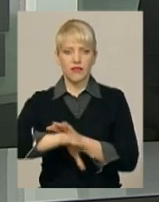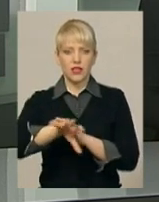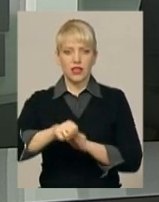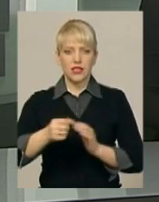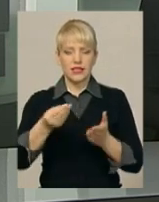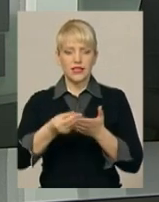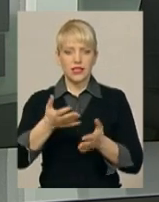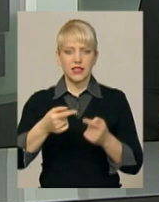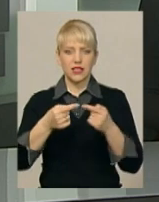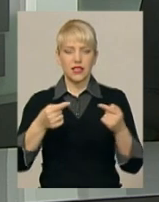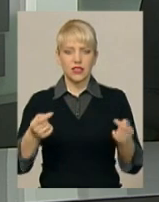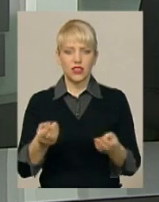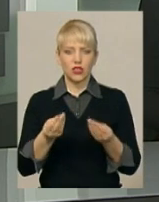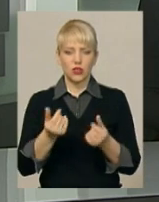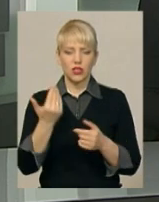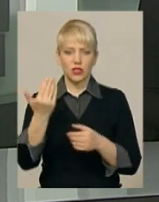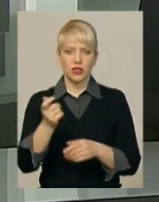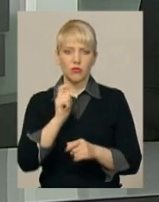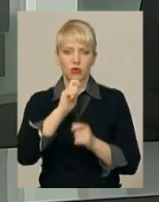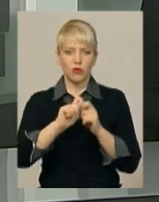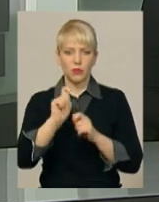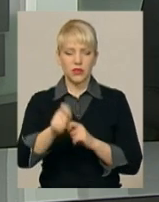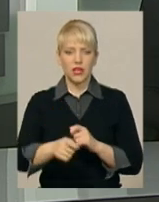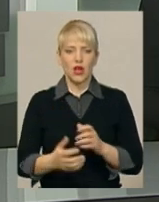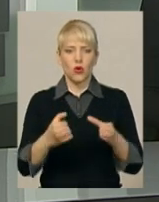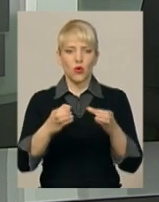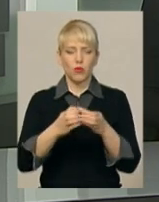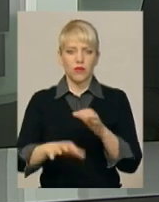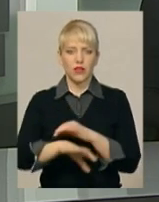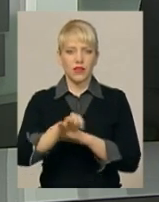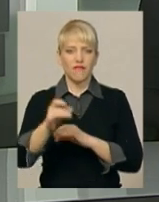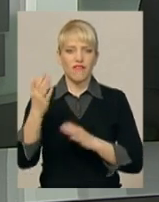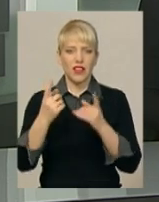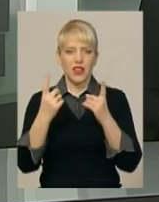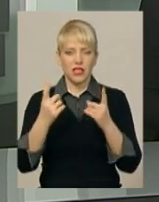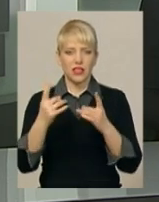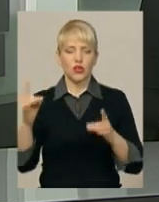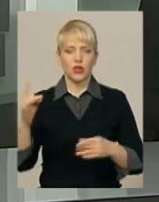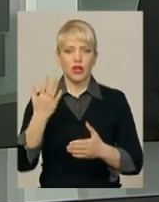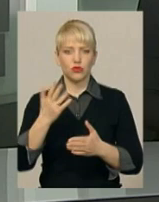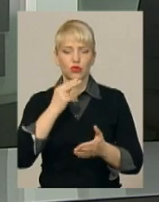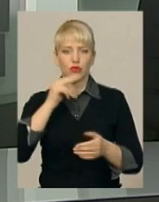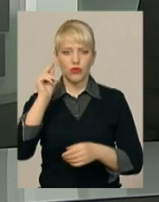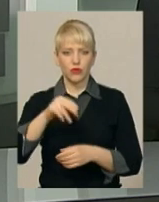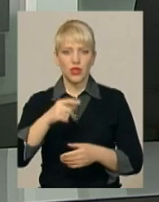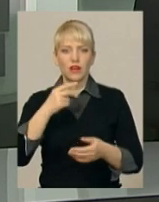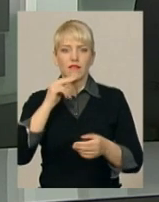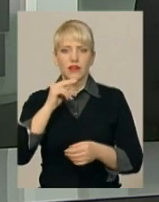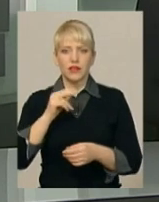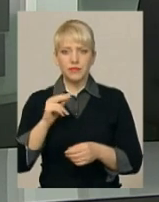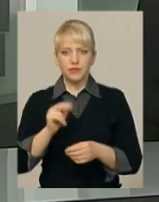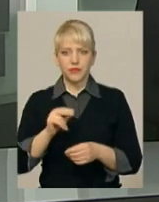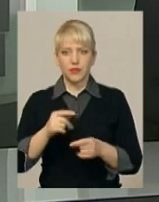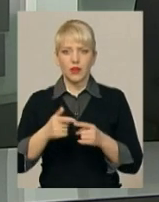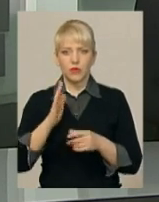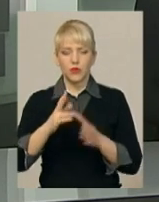Їм інкримінують групові крадіжки у великих розмірах. Якщо вину підозрюваних доведе суд, їм загрожує від 7 до